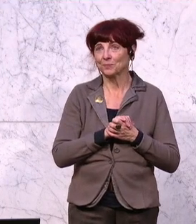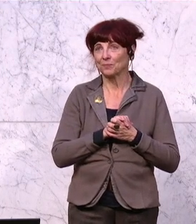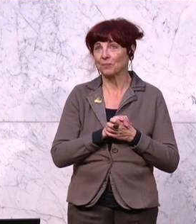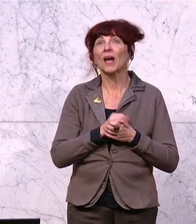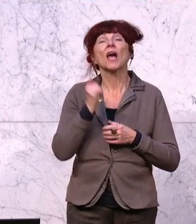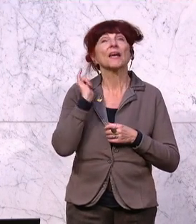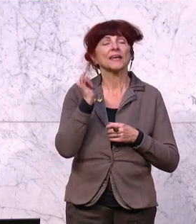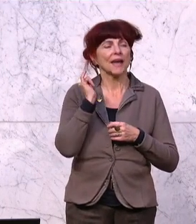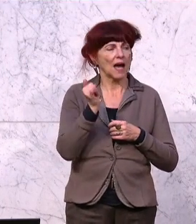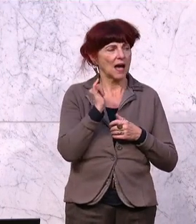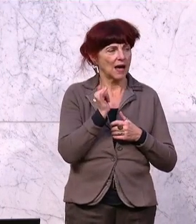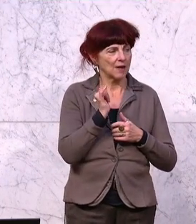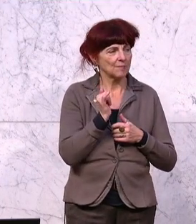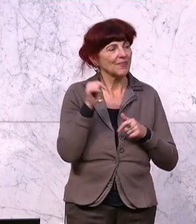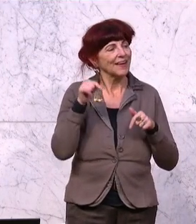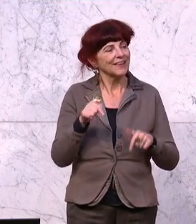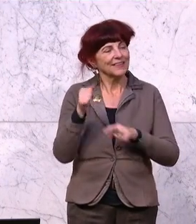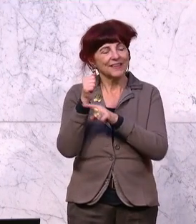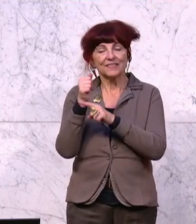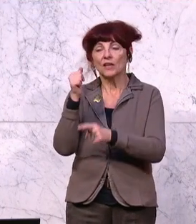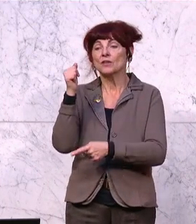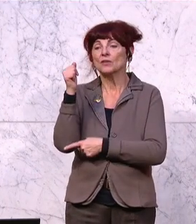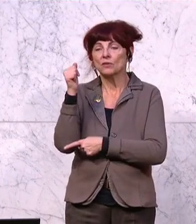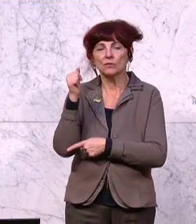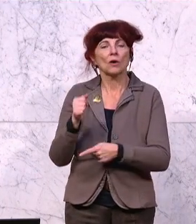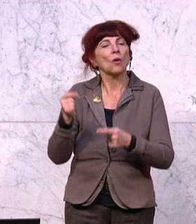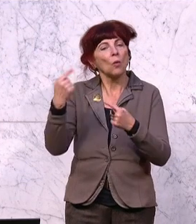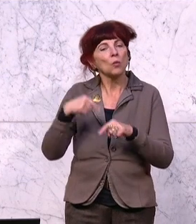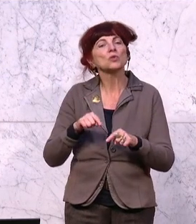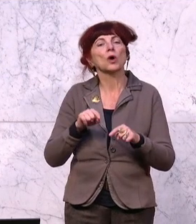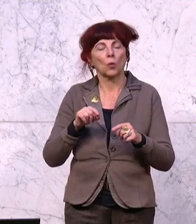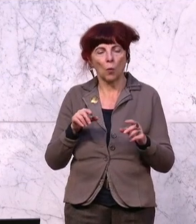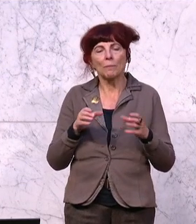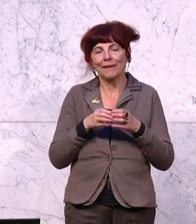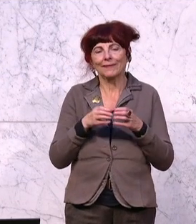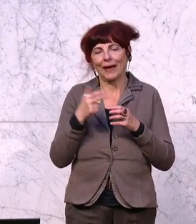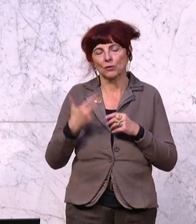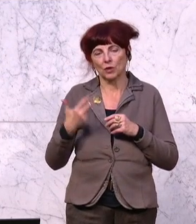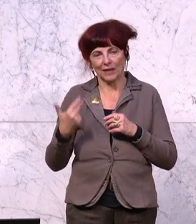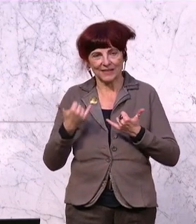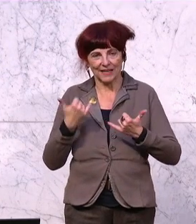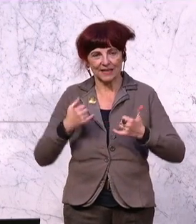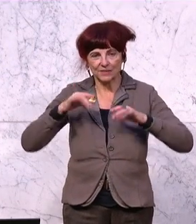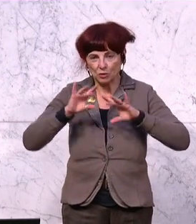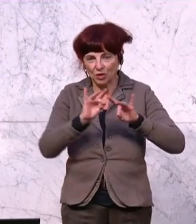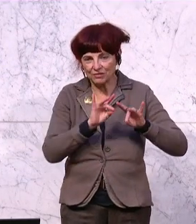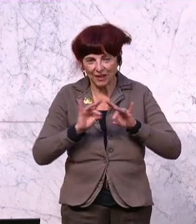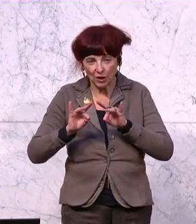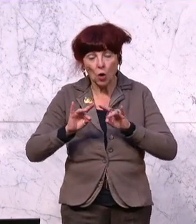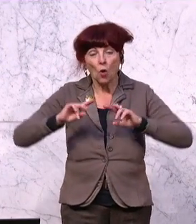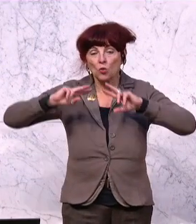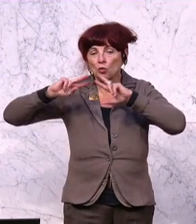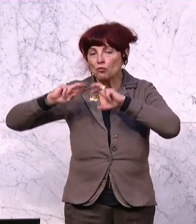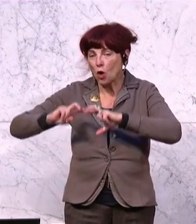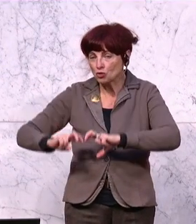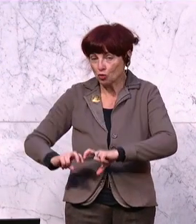Wir behandeln hier in dieser Budget-Detail-Debatte die Untergruppe 33 und ich möchte hier auf den Forschungsteil eingehen und